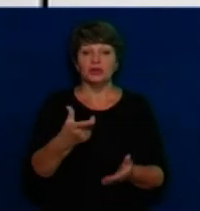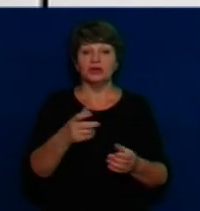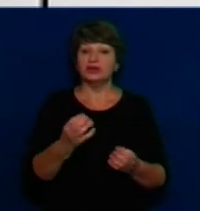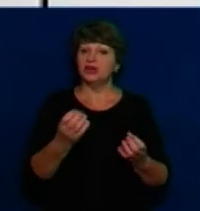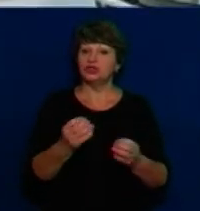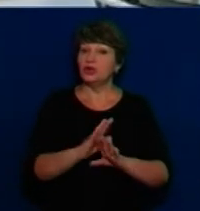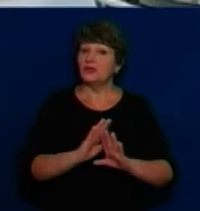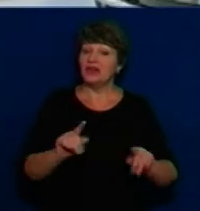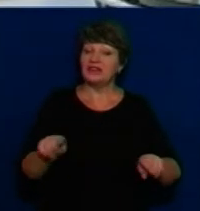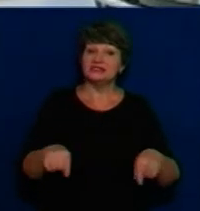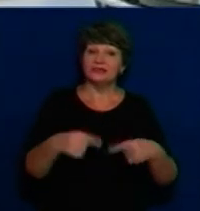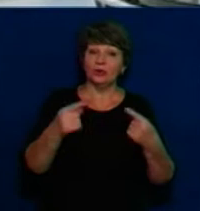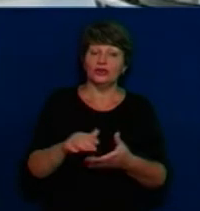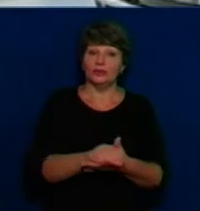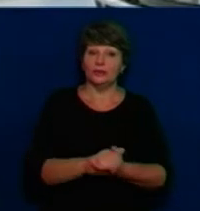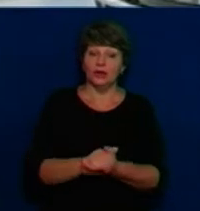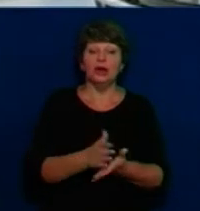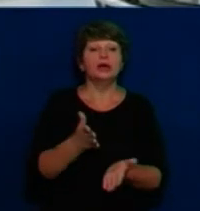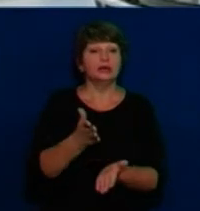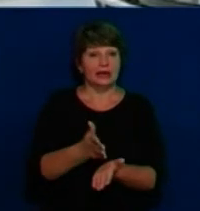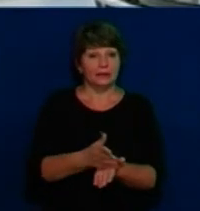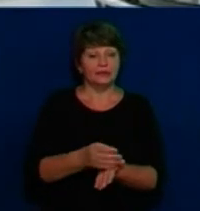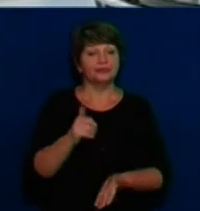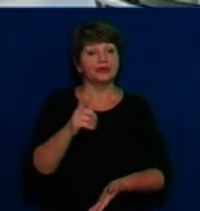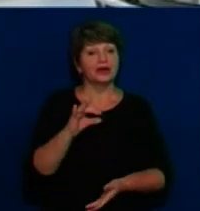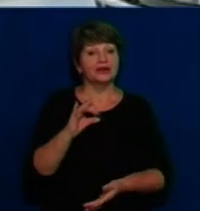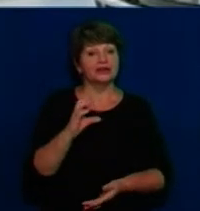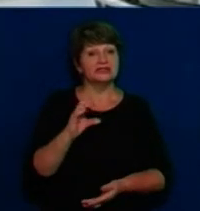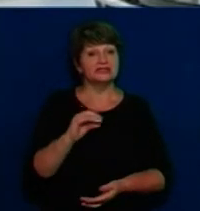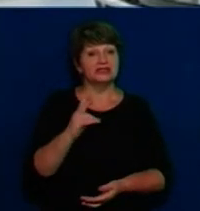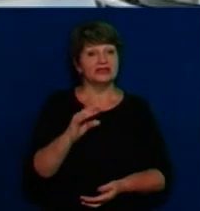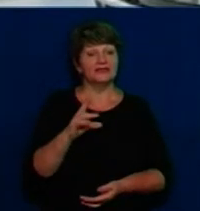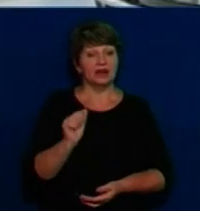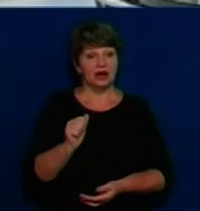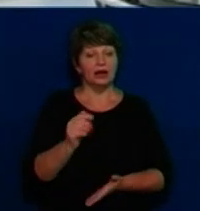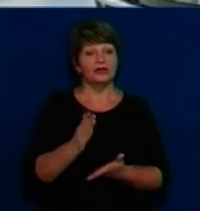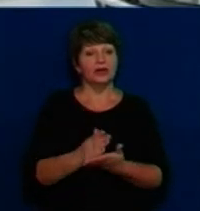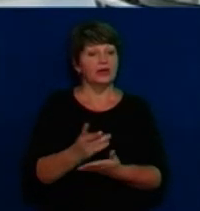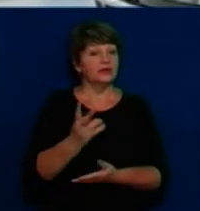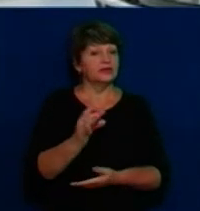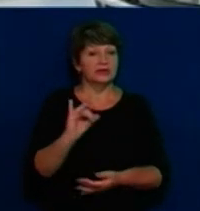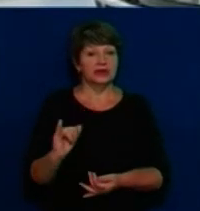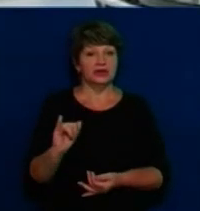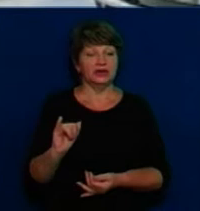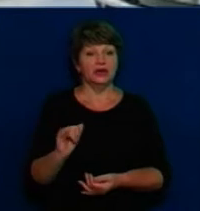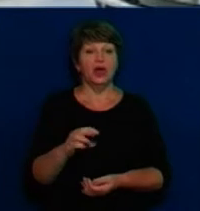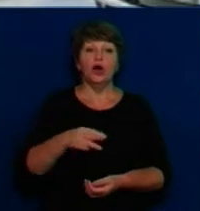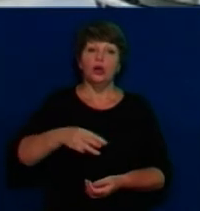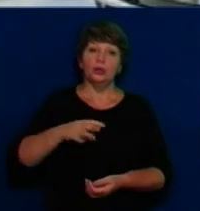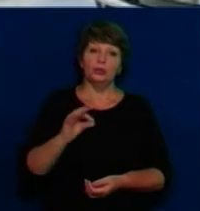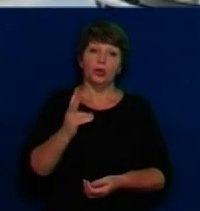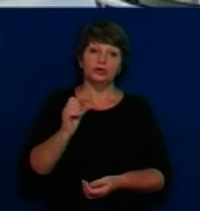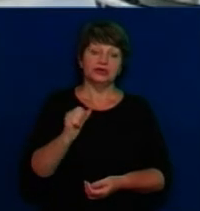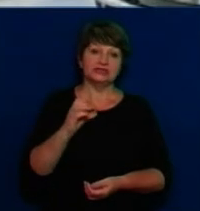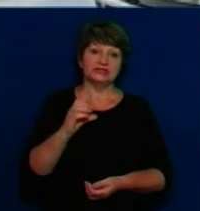територіальної громади? Є в нас Христинівський район, де немає жодної громади. І в Монастирищенському столітті також ще